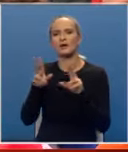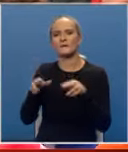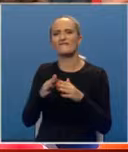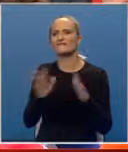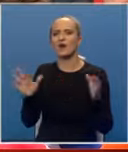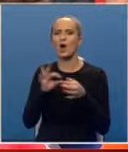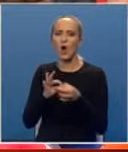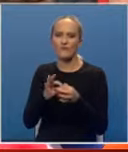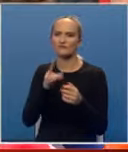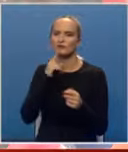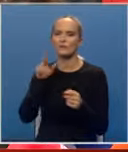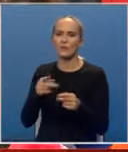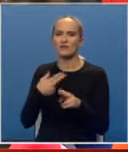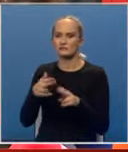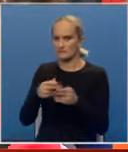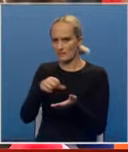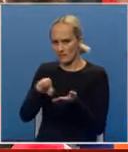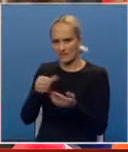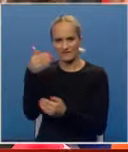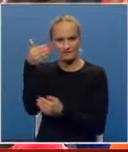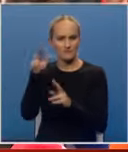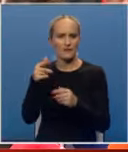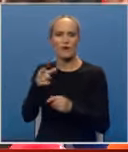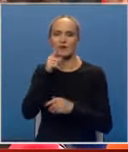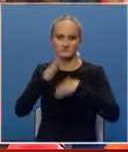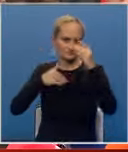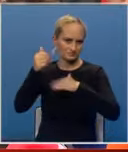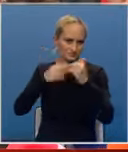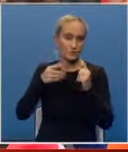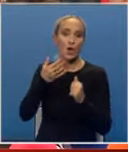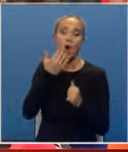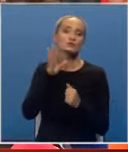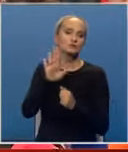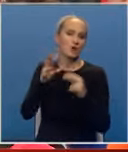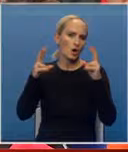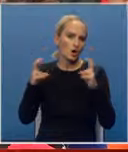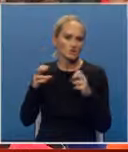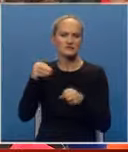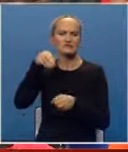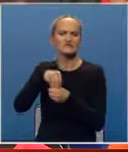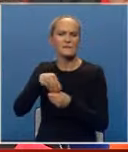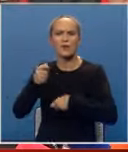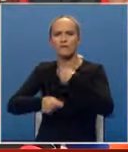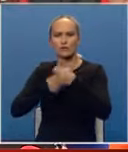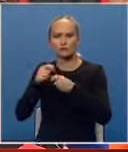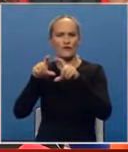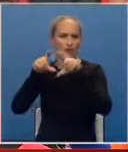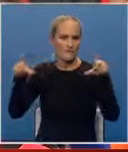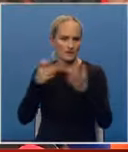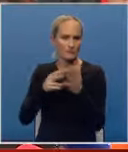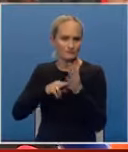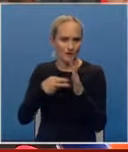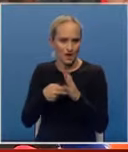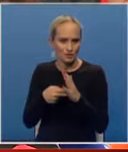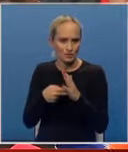imao velike obaveze koje mora da izmiruje. Firma je imala namjeru da gradi ovdje, da li će ostati štambeno poslovni objekat je bio u planu